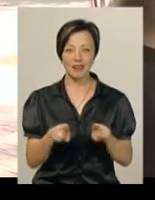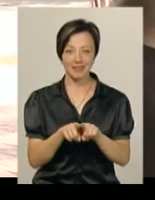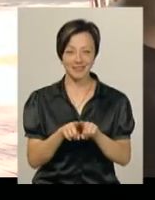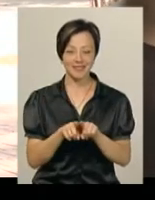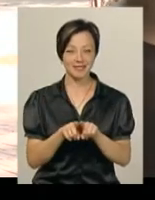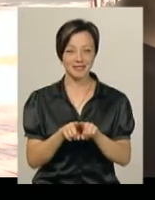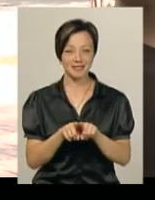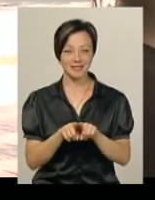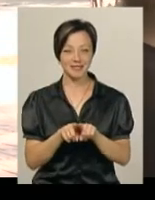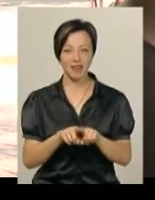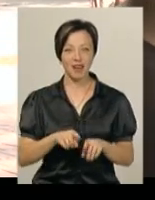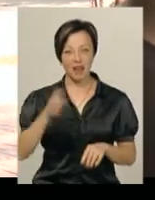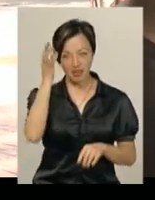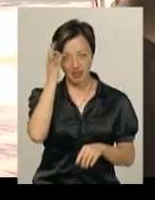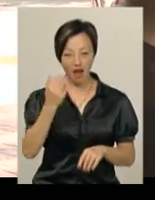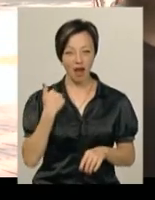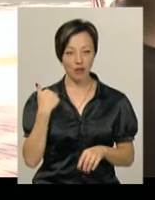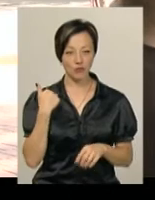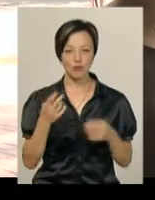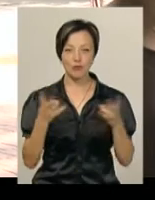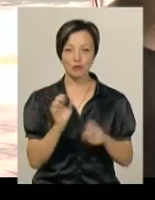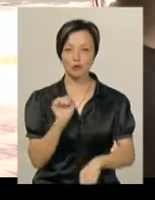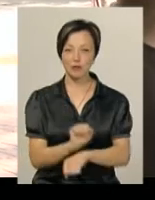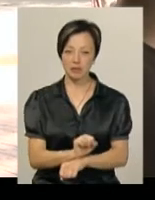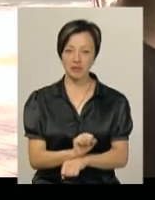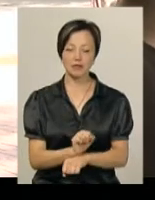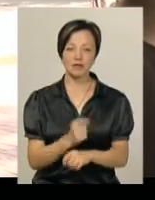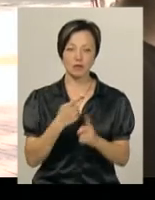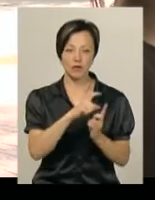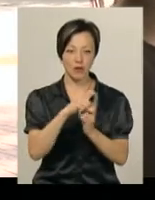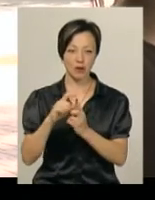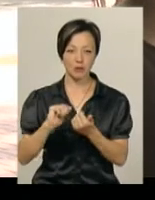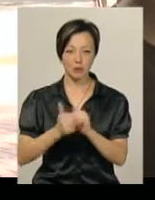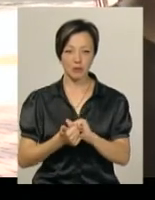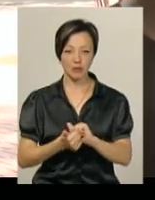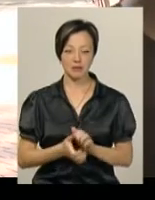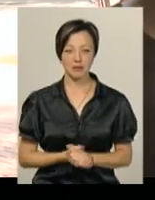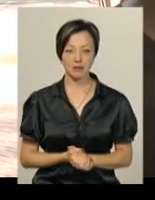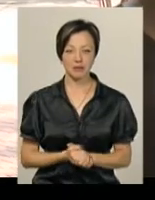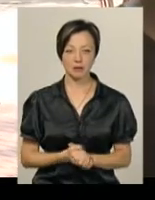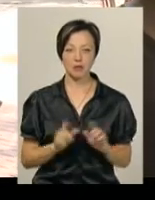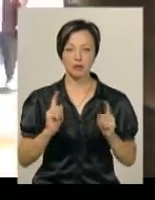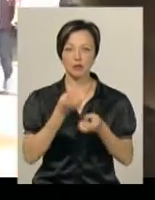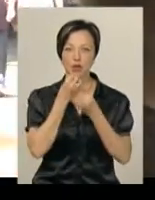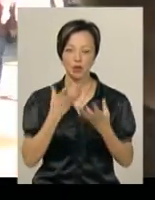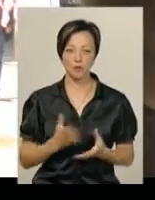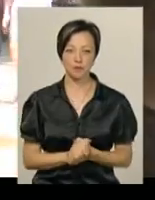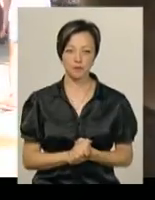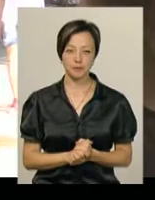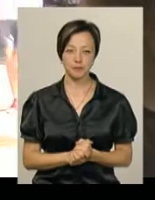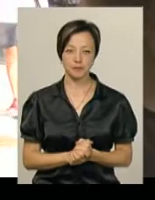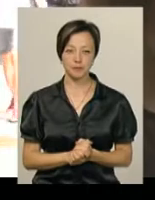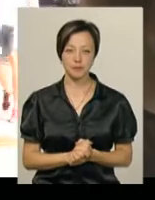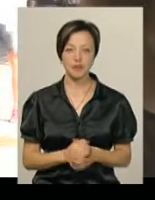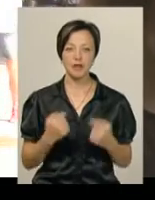нагадування про те, що варто зупинитися, варто цю фразу замінити. Це дуже добре. Я, чесно,